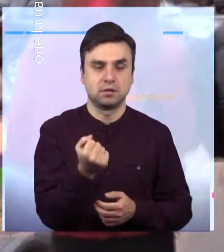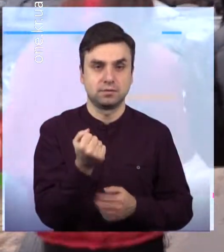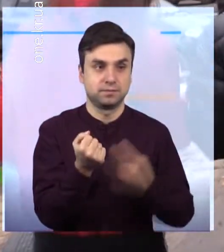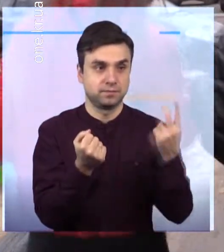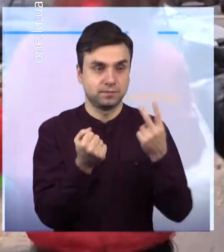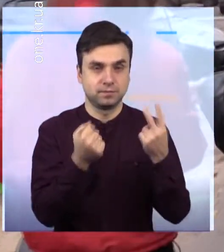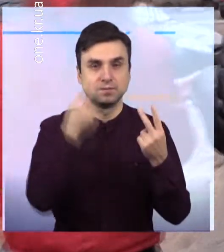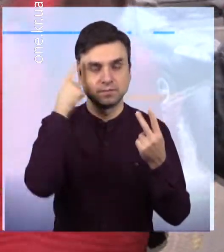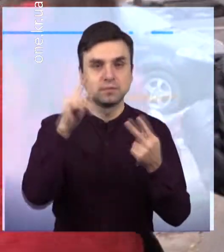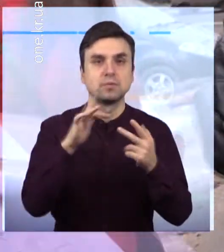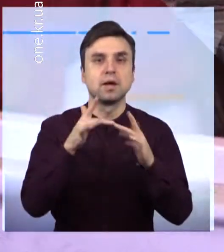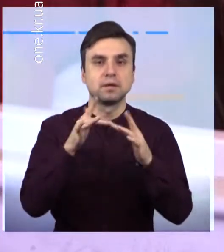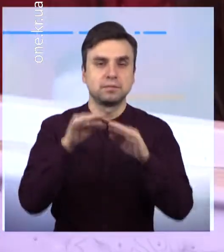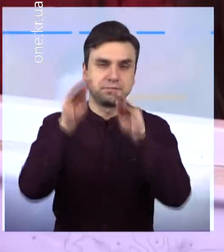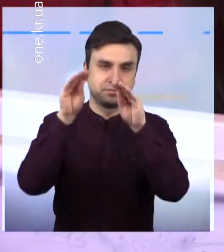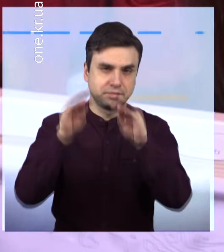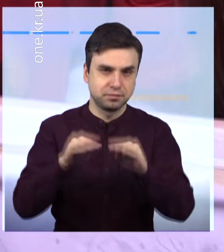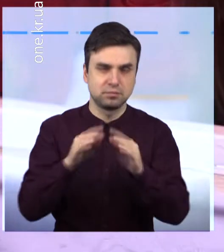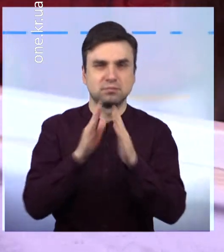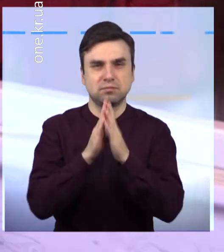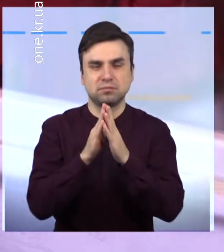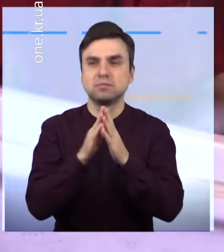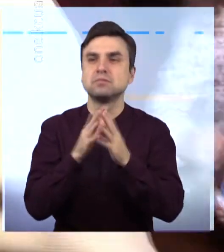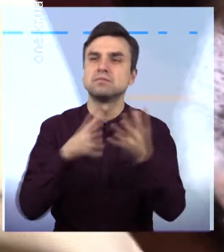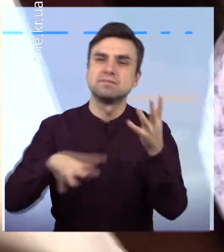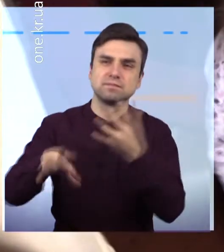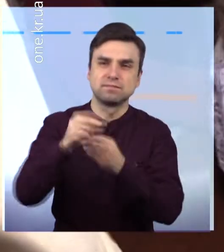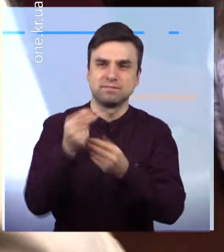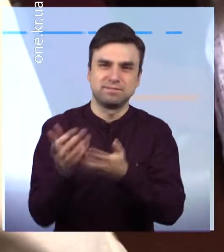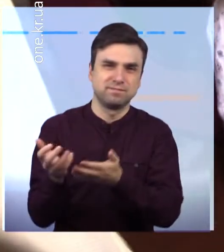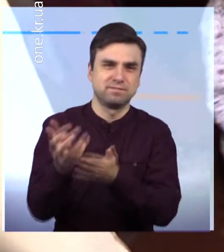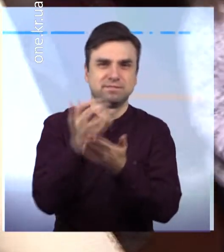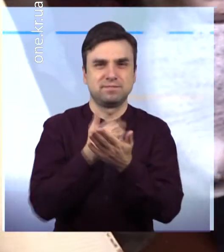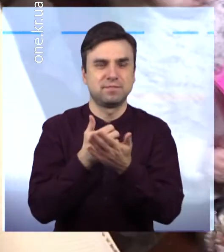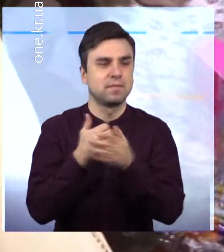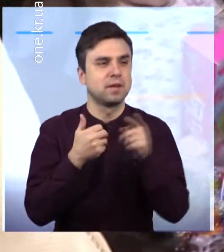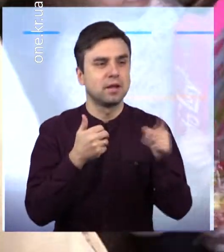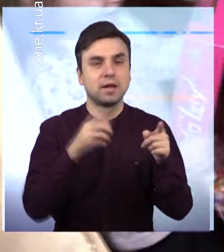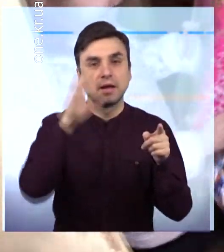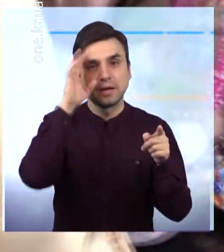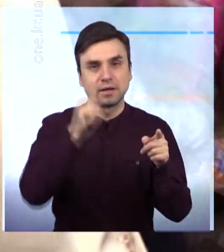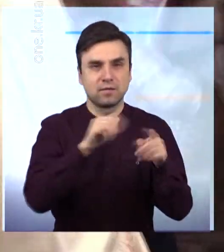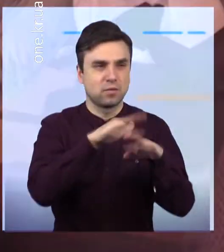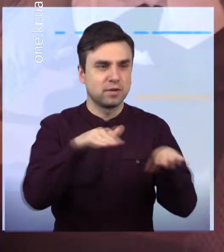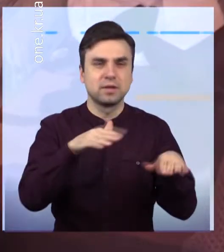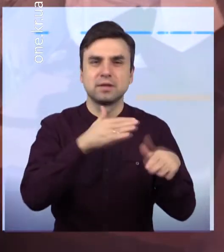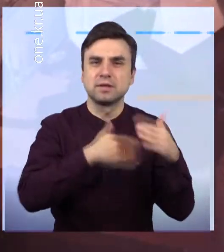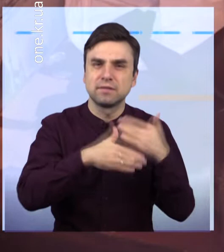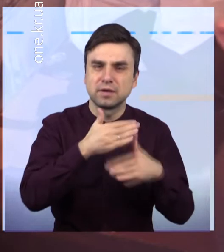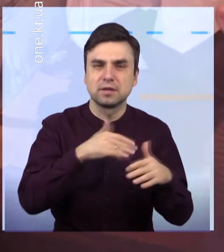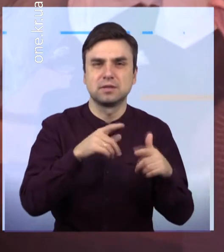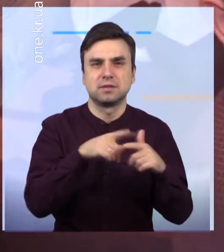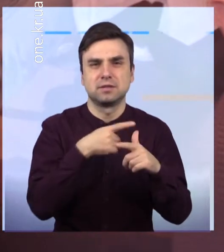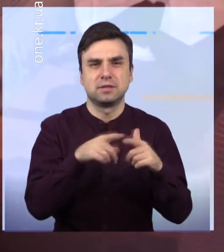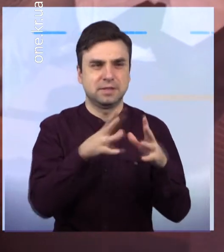особливої криворізької малечі і дітей із багатодітних родин Та у День Святого Миколая потішити дітлахів омріяними подарунками,